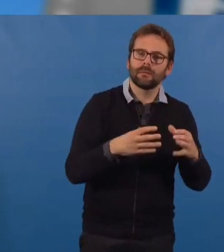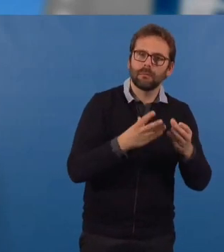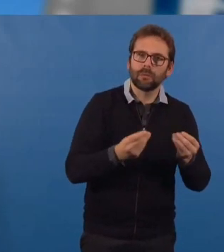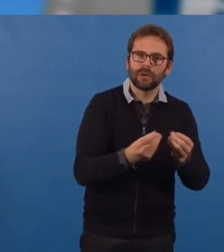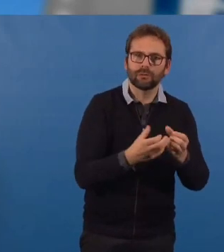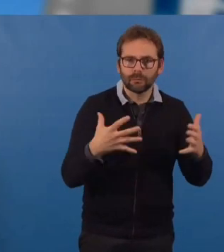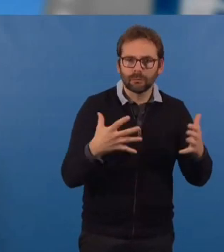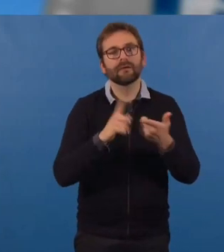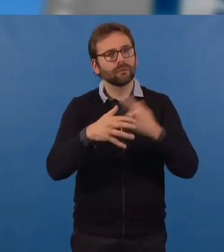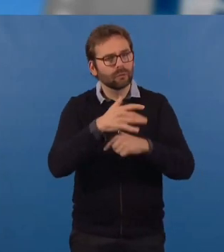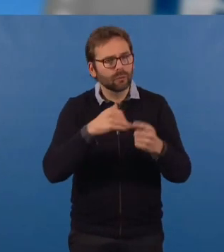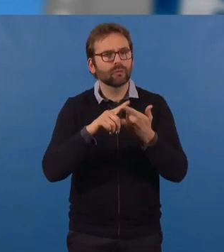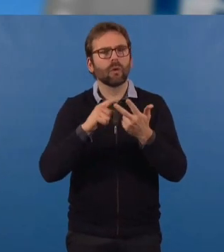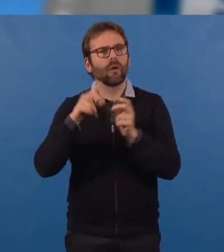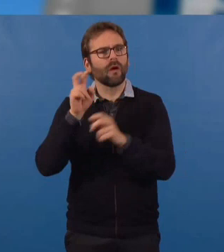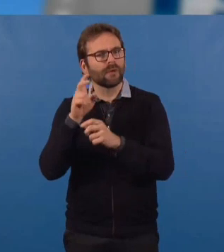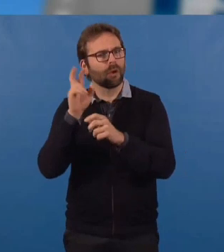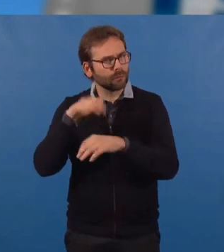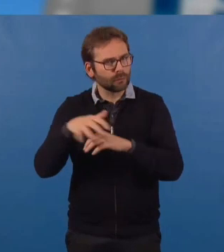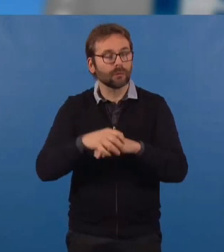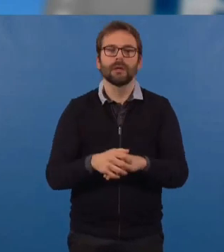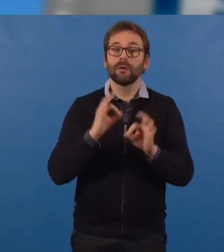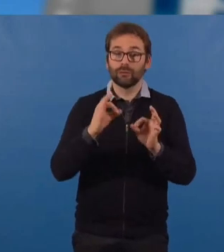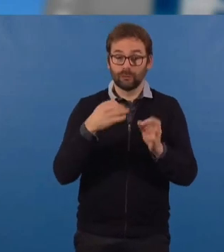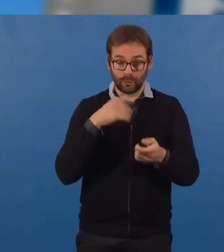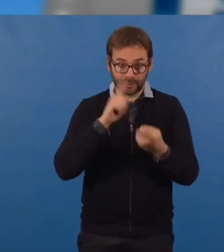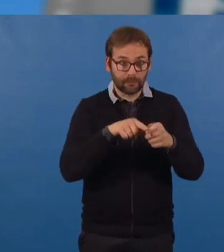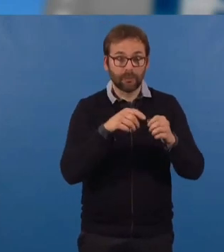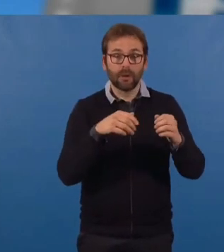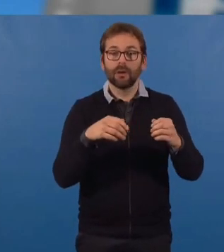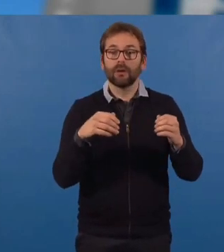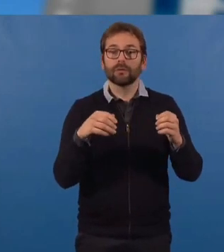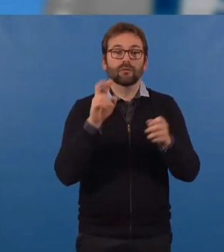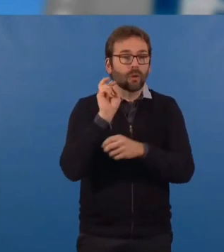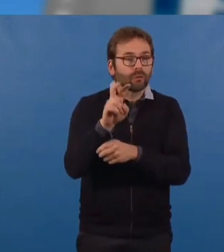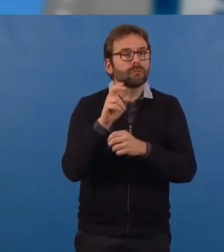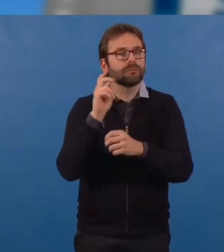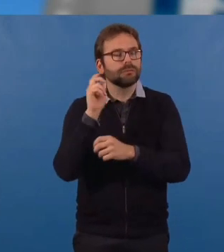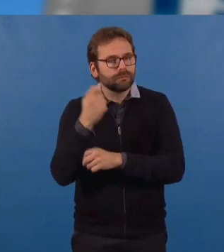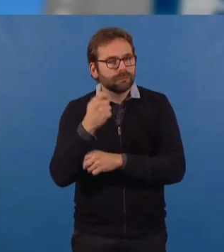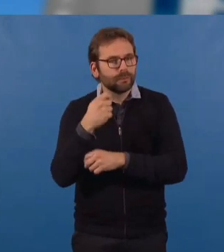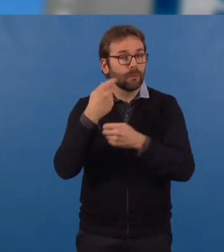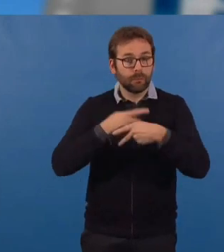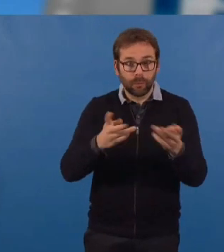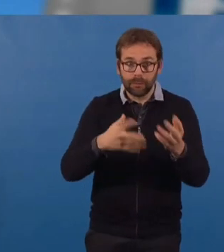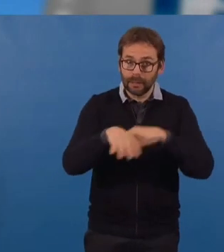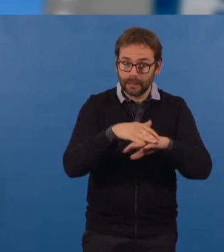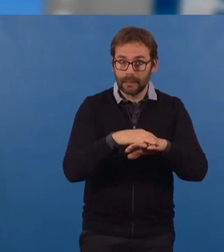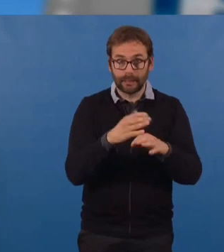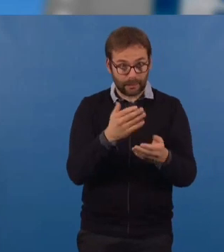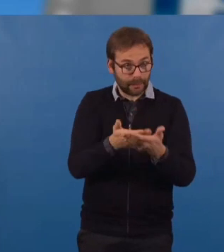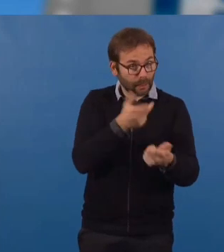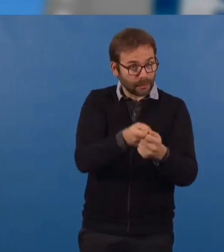investissons pour adapter, renforcer, notre réseau de transport public, avec l'acquisition, par exemple, de nouvelles rames de